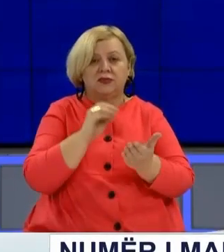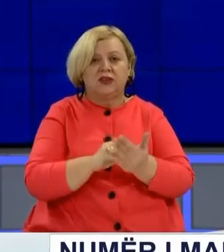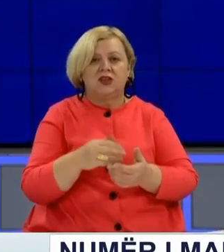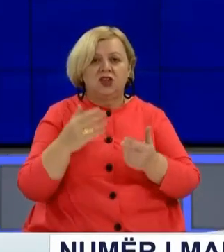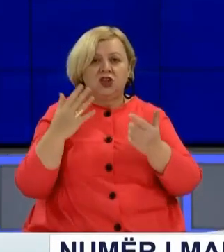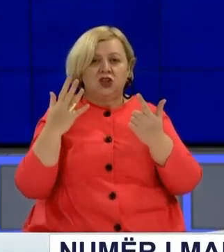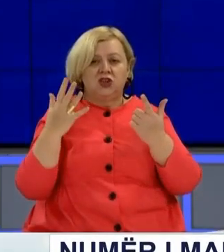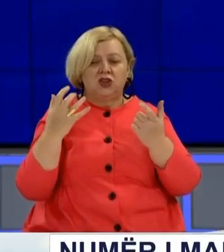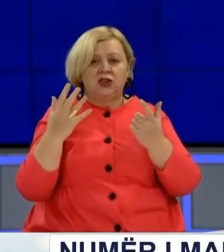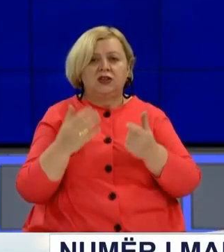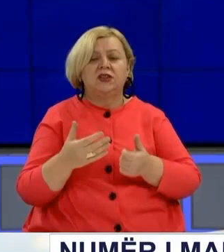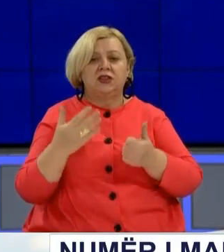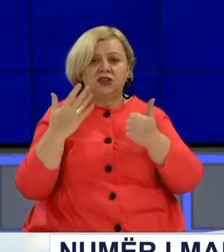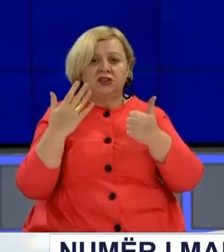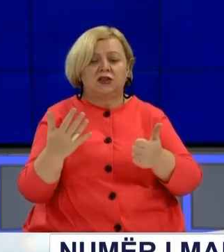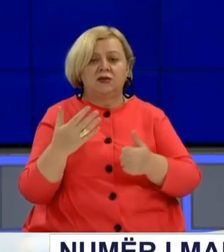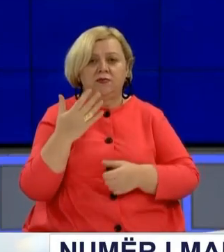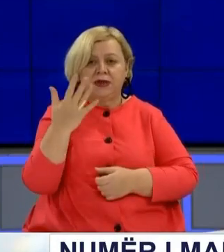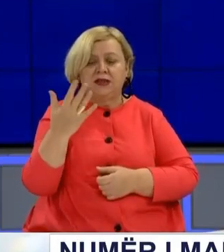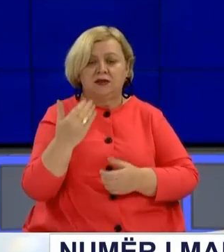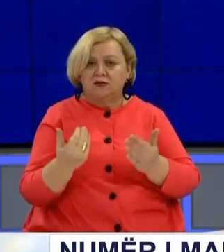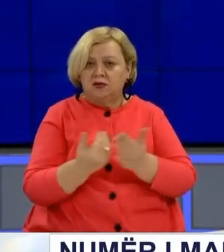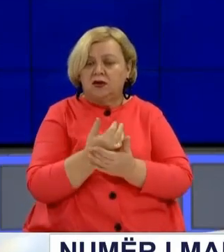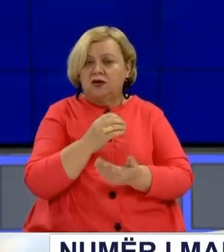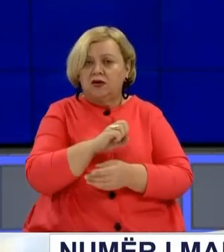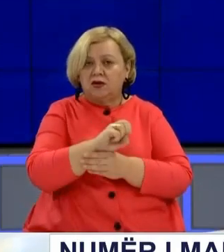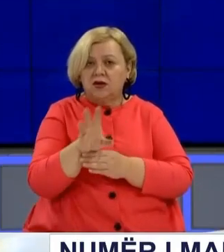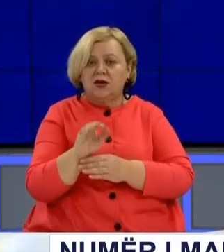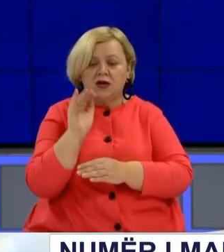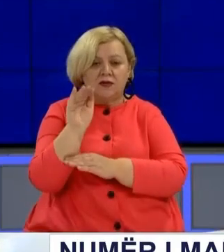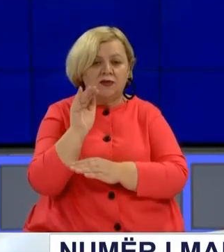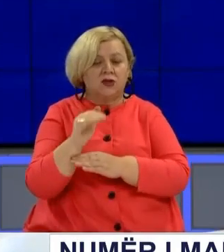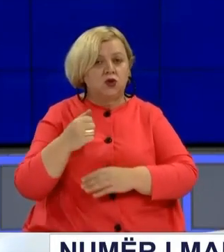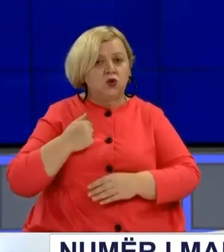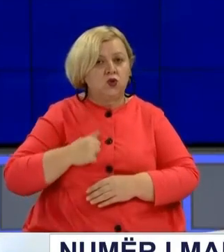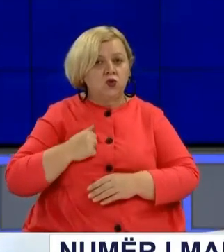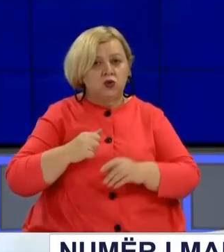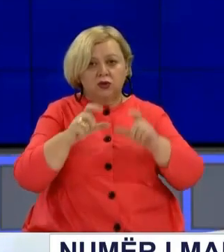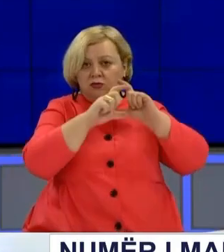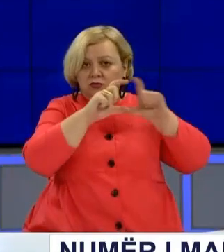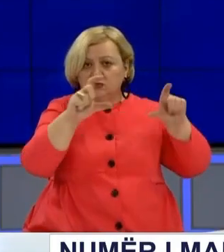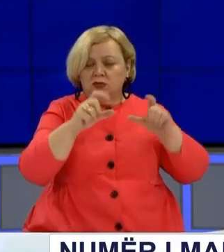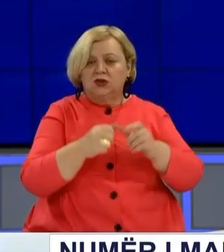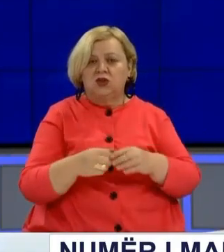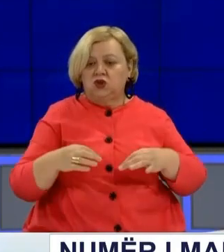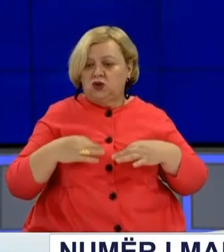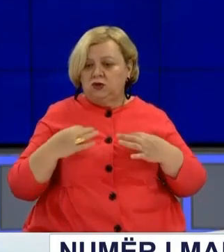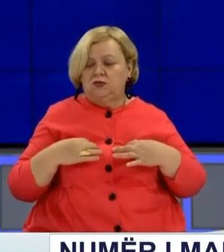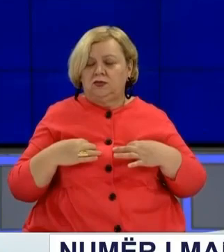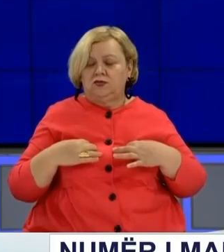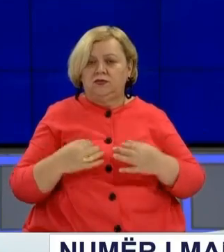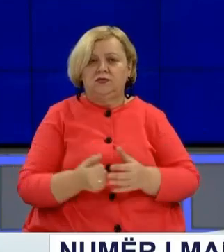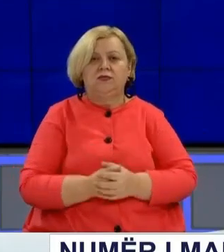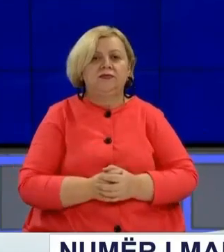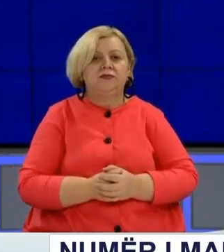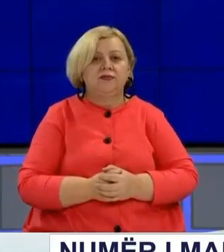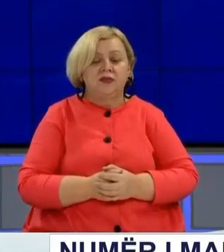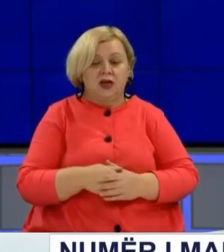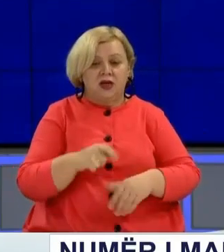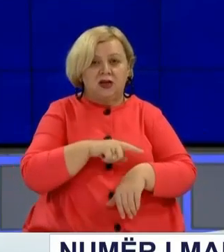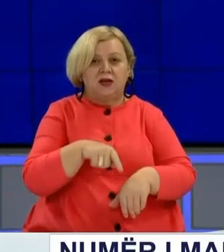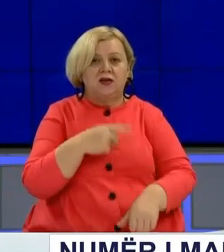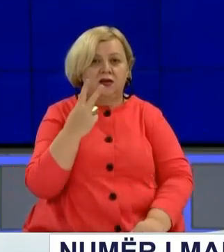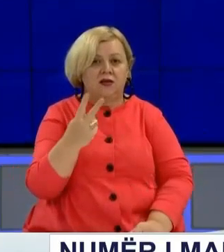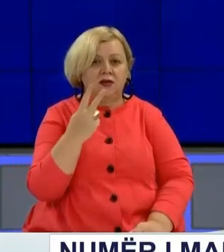765 rastet të reja, si pas raportit të sështunës Institutit Komtar të Shëndecis Publike. Në 24